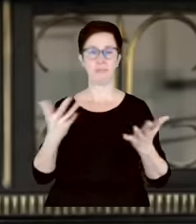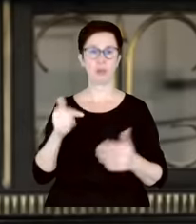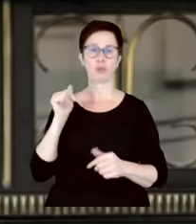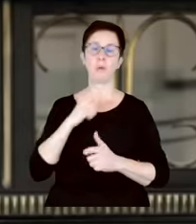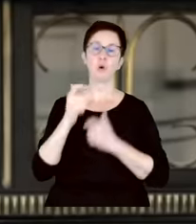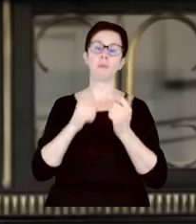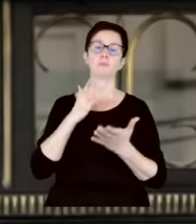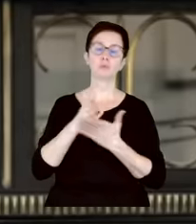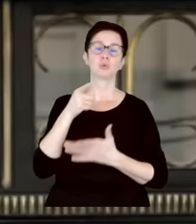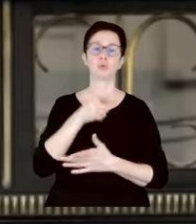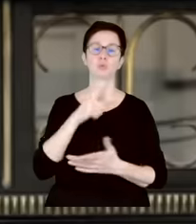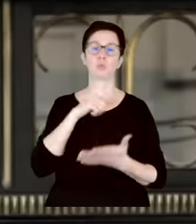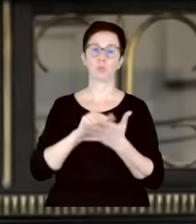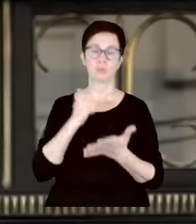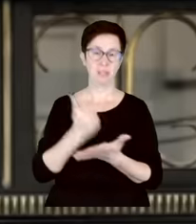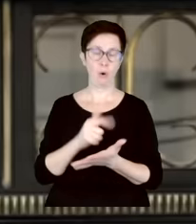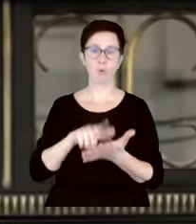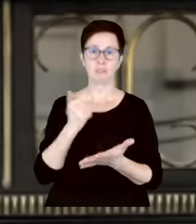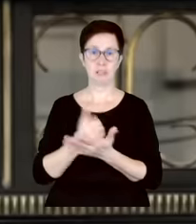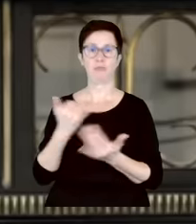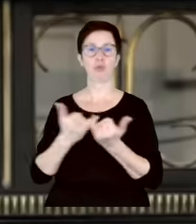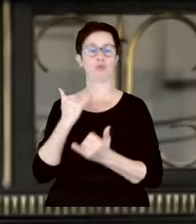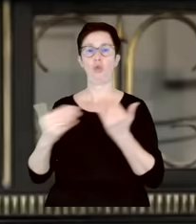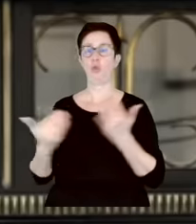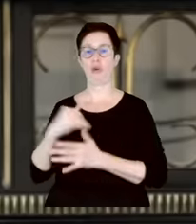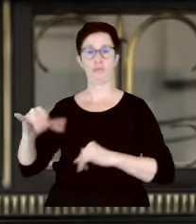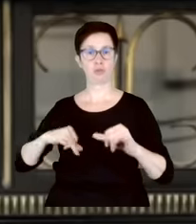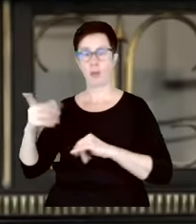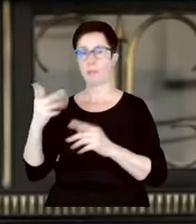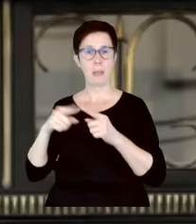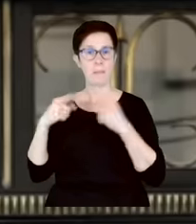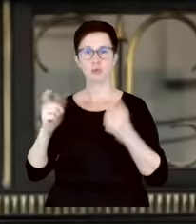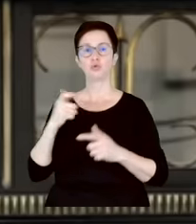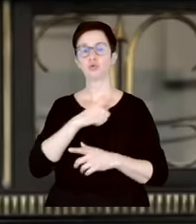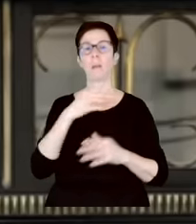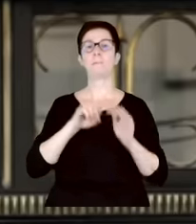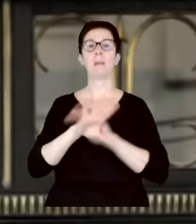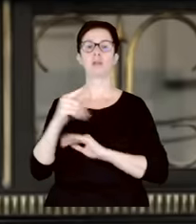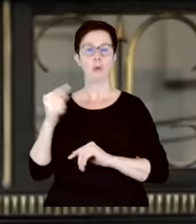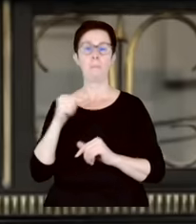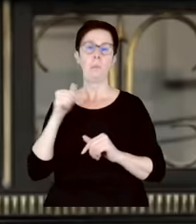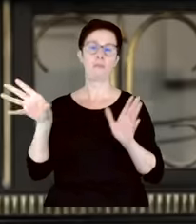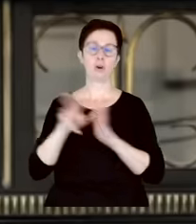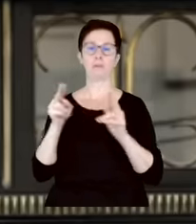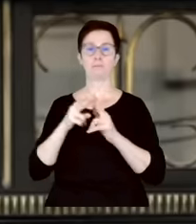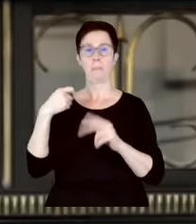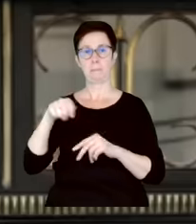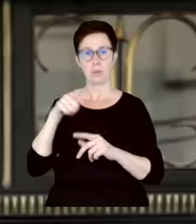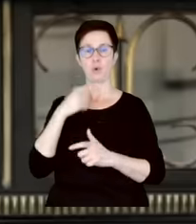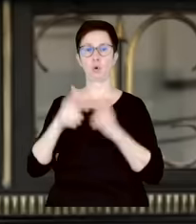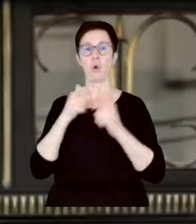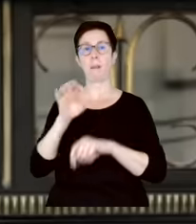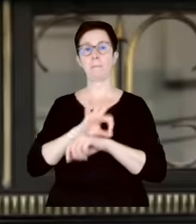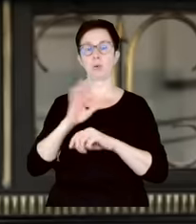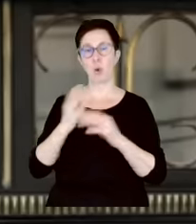Jeżeli nie odpowiadało nowemu rządowi coś, co się dzieje w mediach publicznych, powinni porozumieć się z prezydentem i przygotować taki projekt ustawy, który